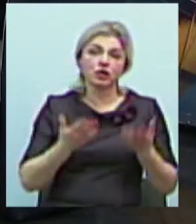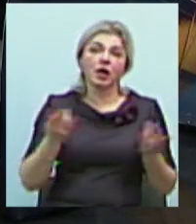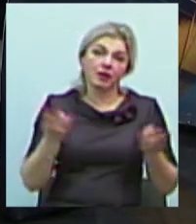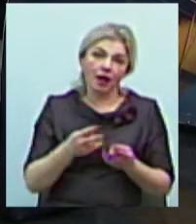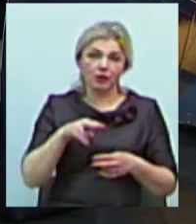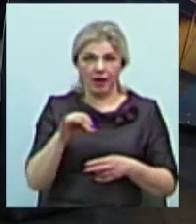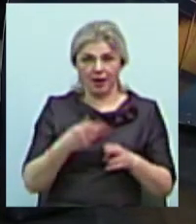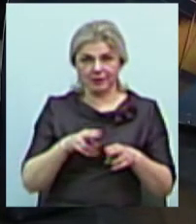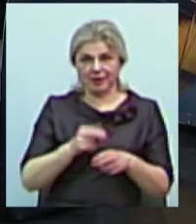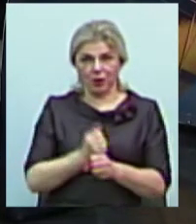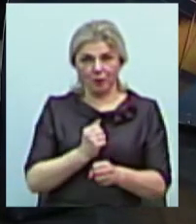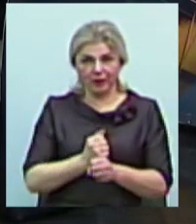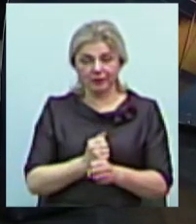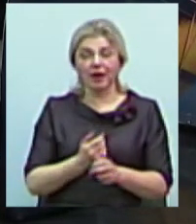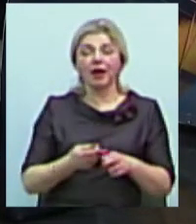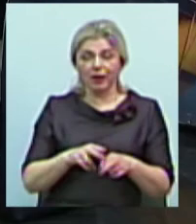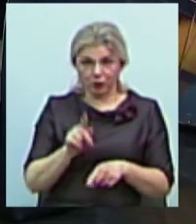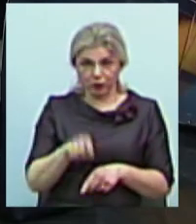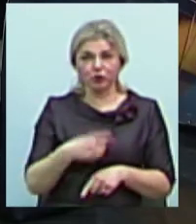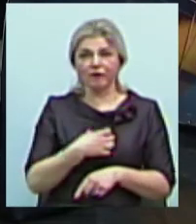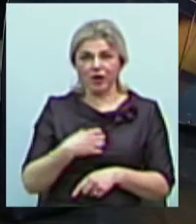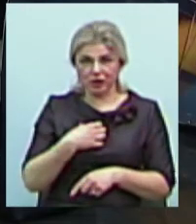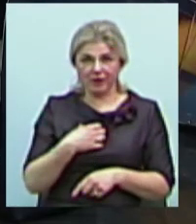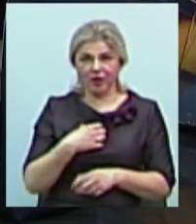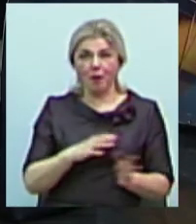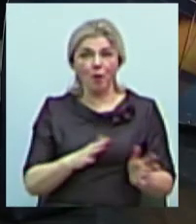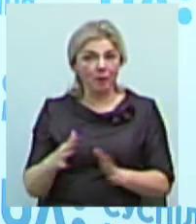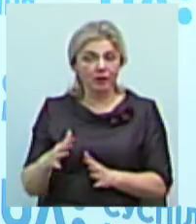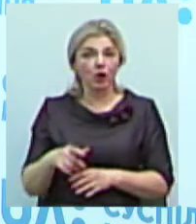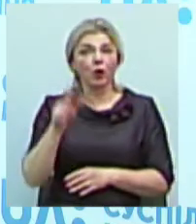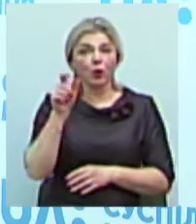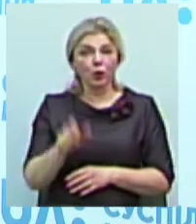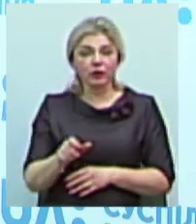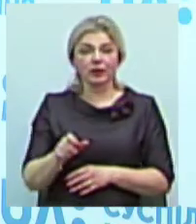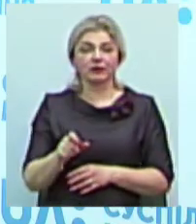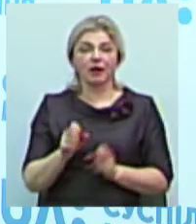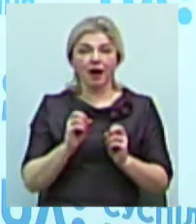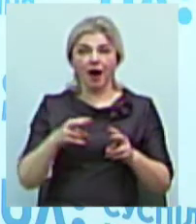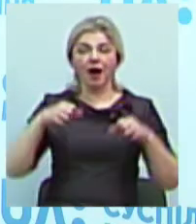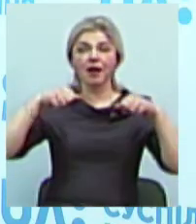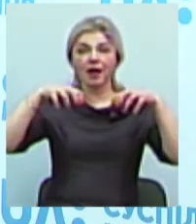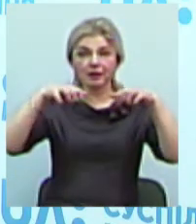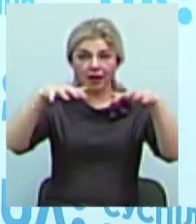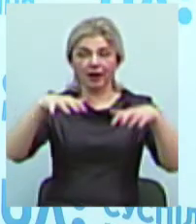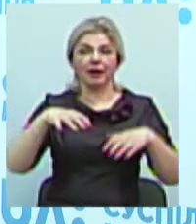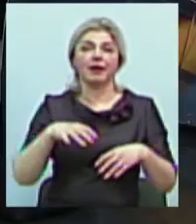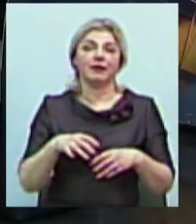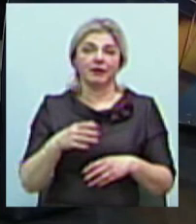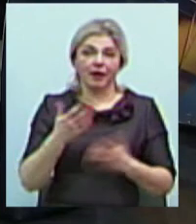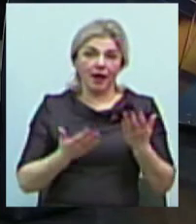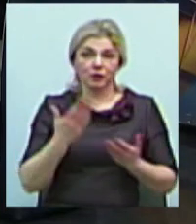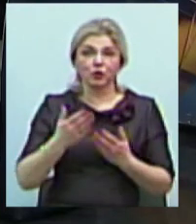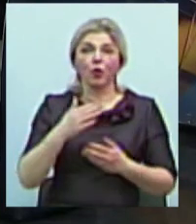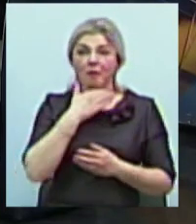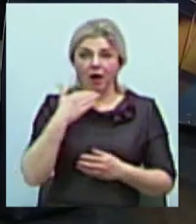це робити. І це теж дуже важливий момент. Тобто людина, як і ліхтарі. Ви ж бачите, ліхтарі, якщо їх